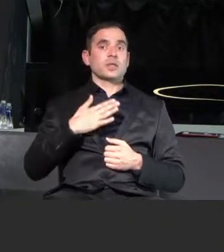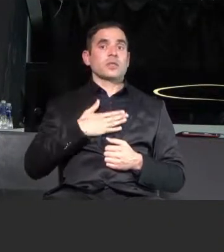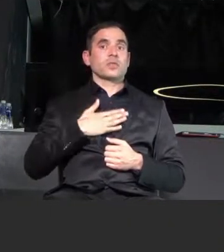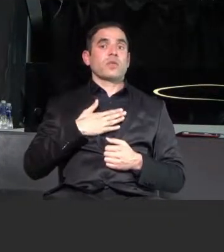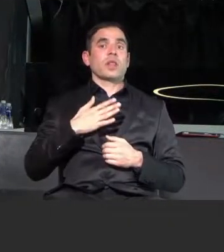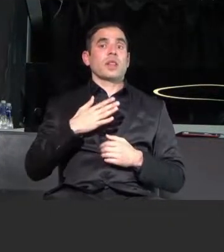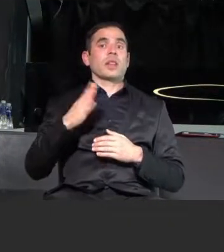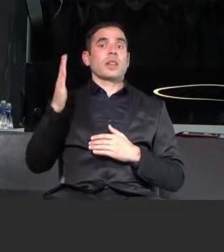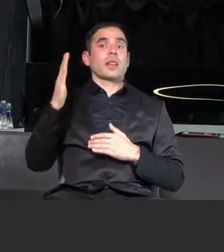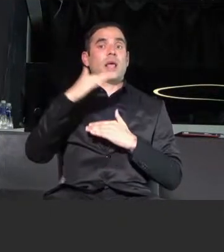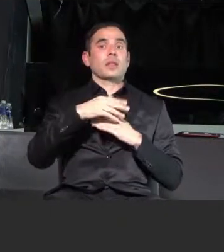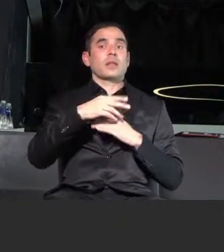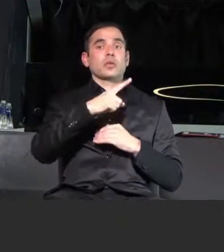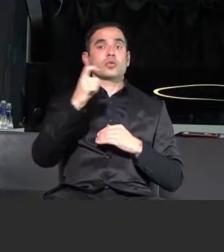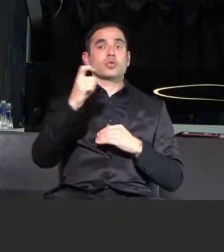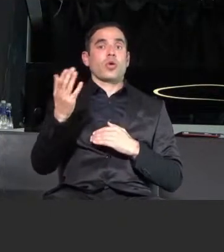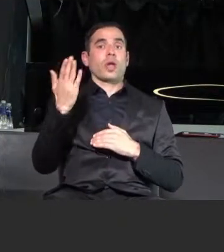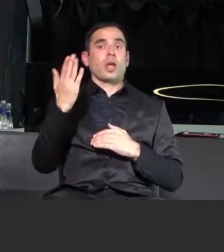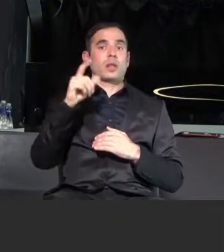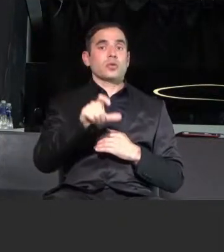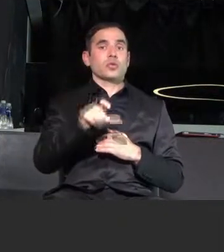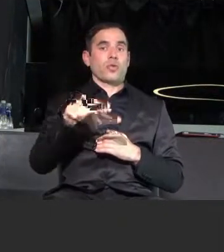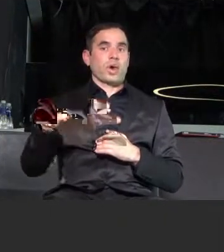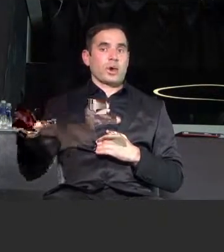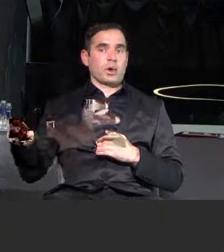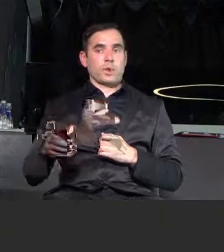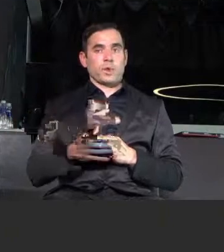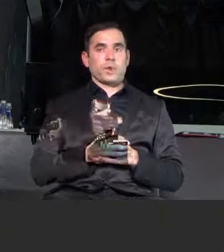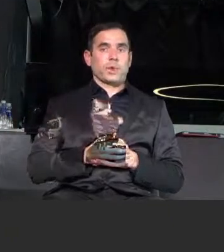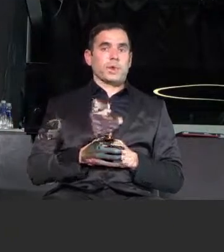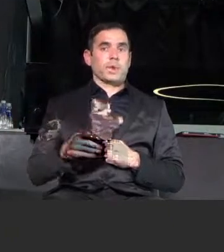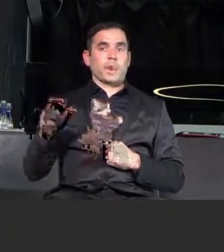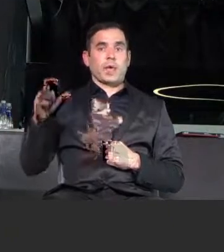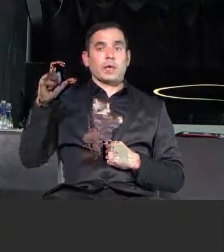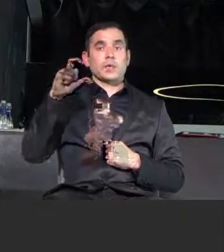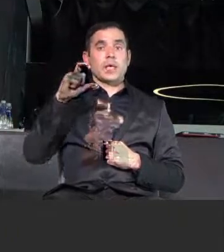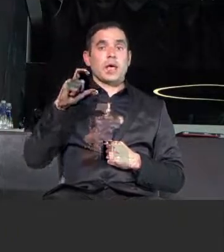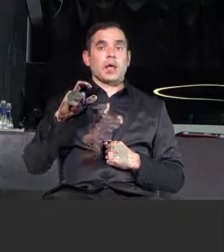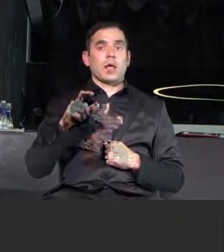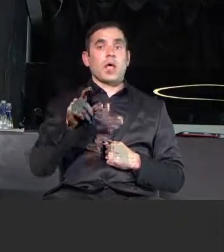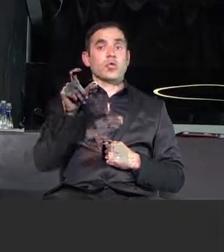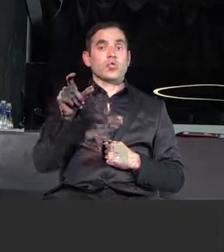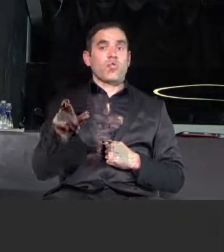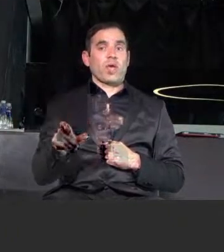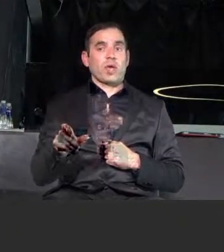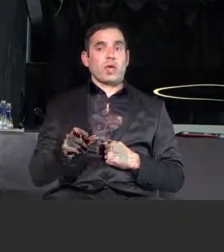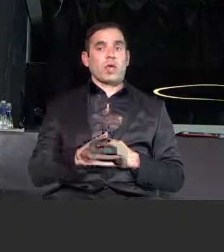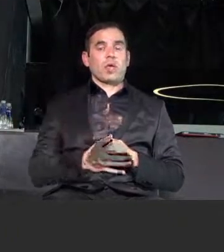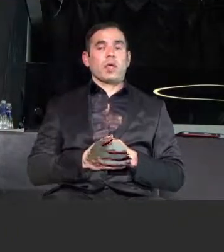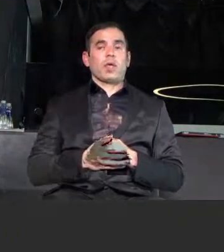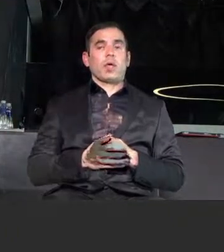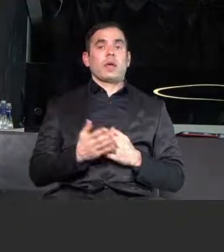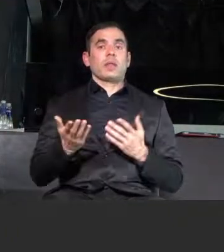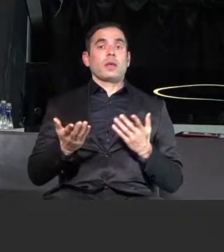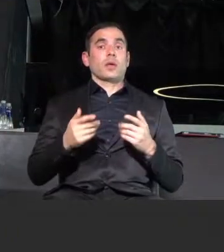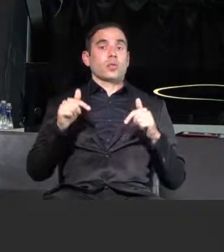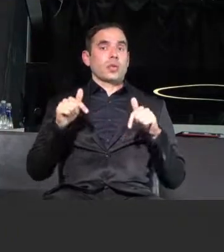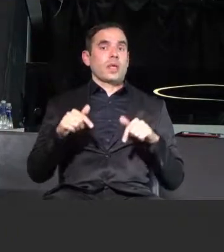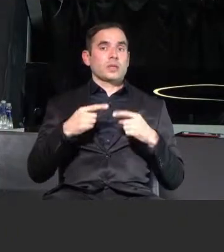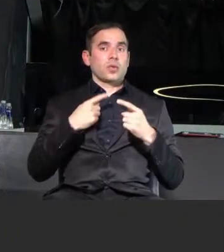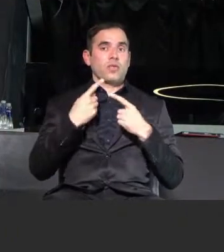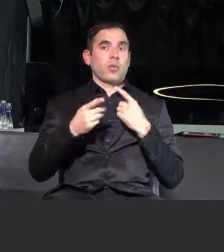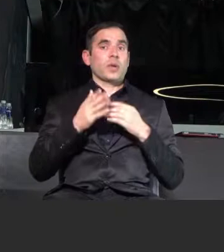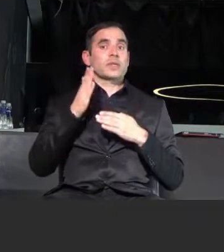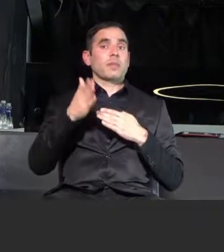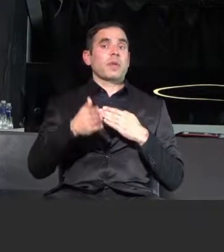над 100 хиляди човек. Сара е човек, тъй като днес си говорихме и за права на